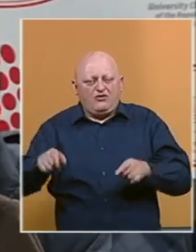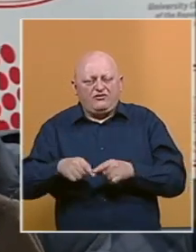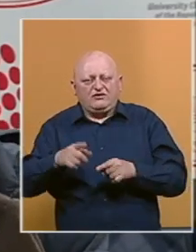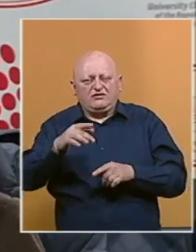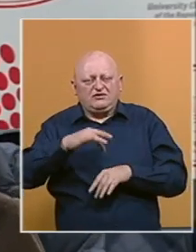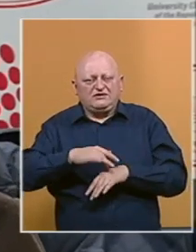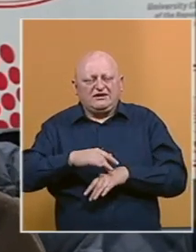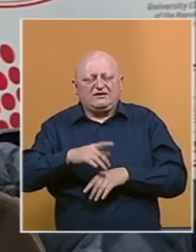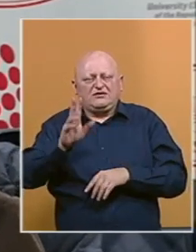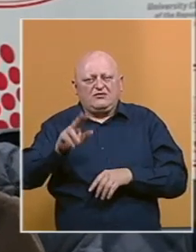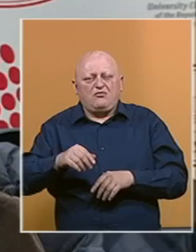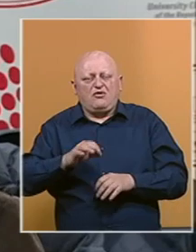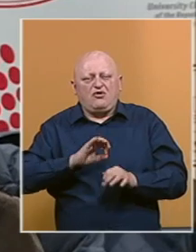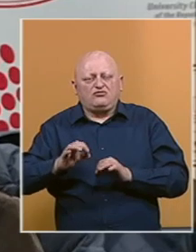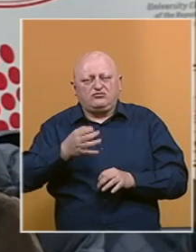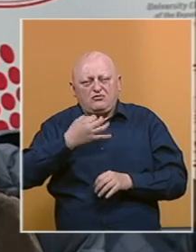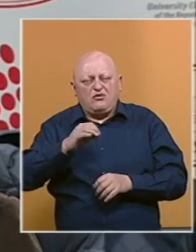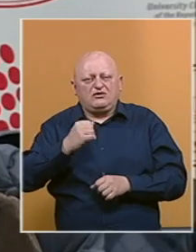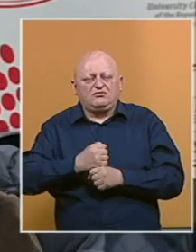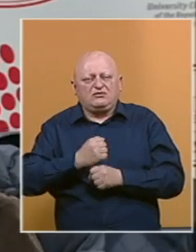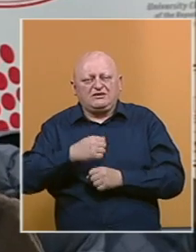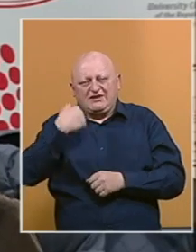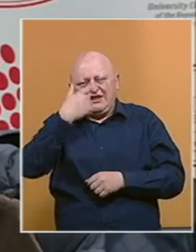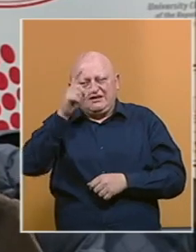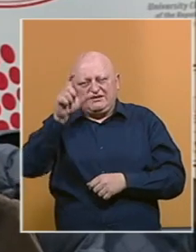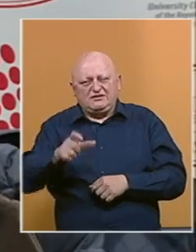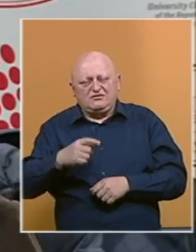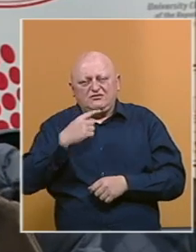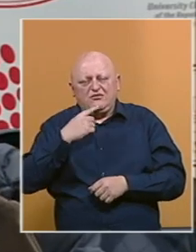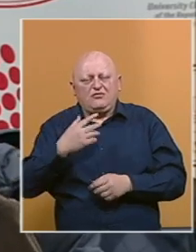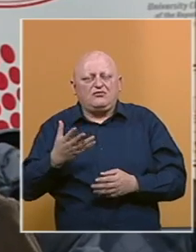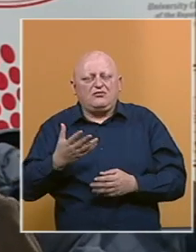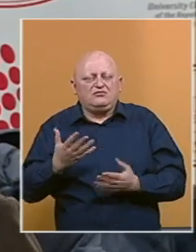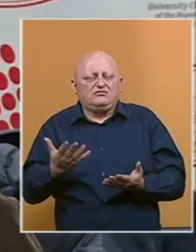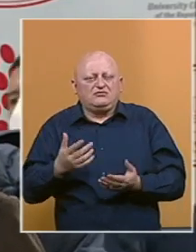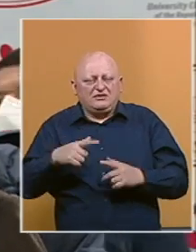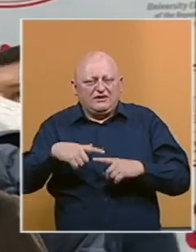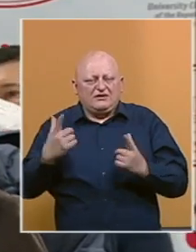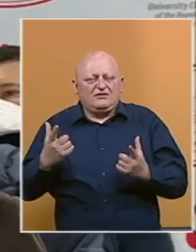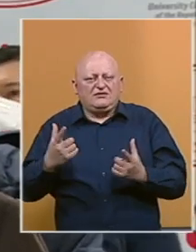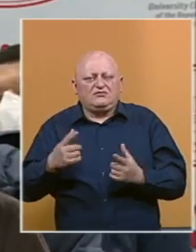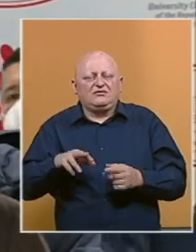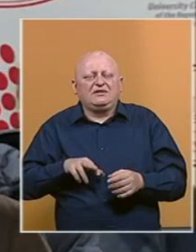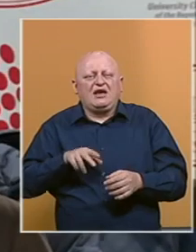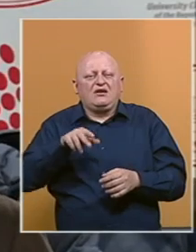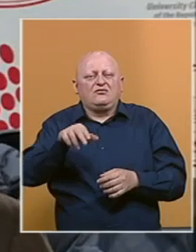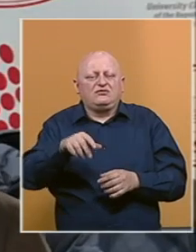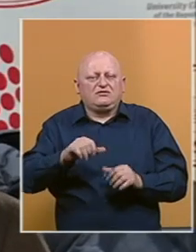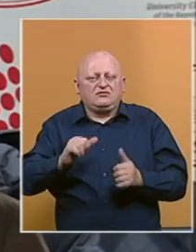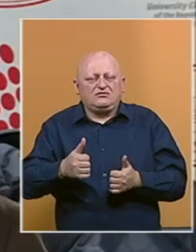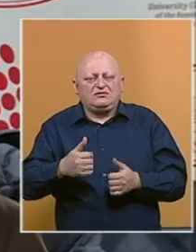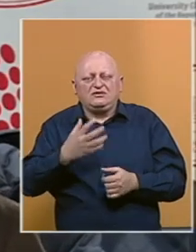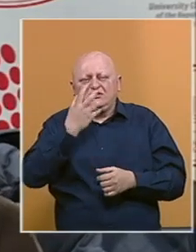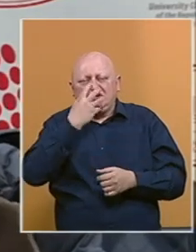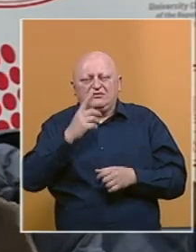organizacijski mogli efikasnije da postupamo sa licima koje su, ajde ovako da kažem da bude jasnije, na prelazu da li su za